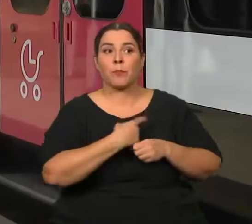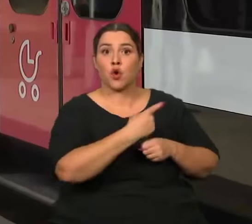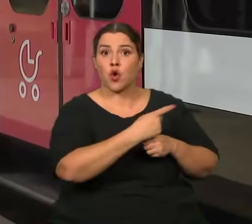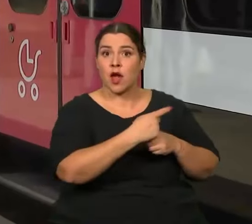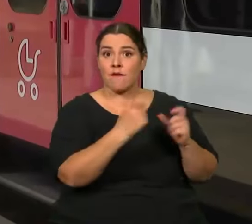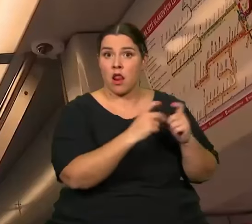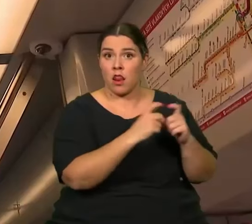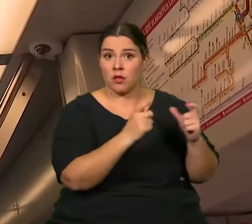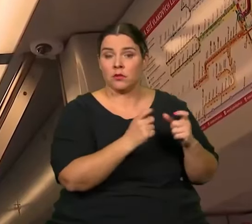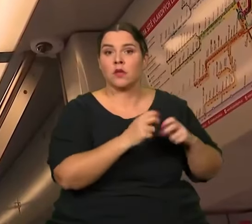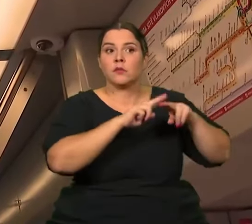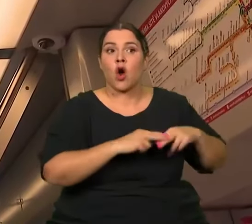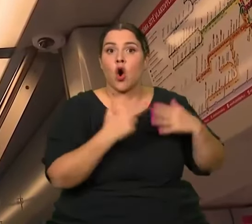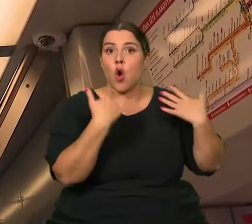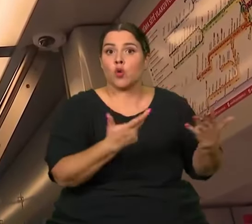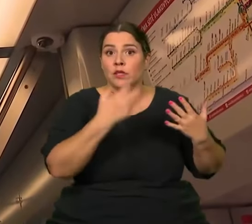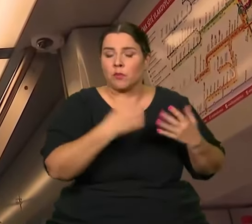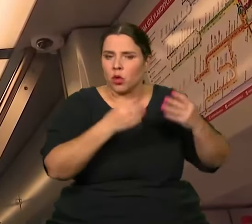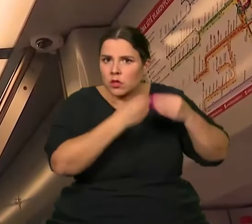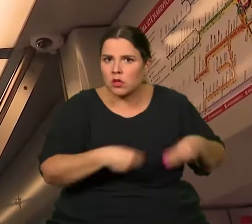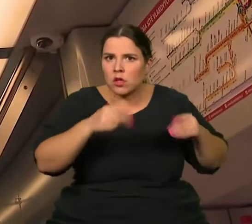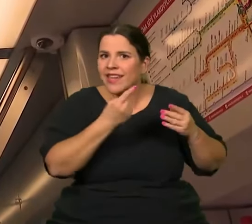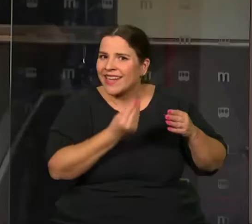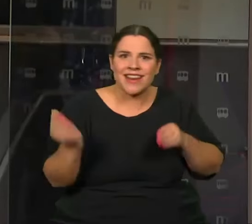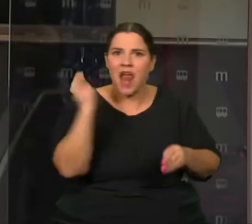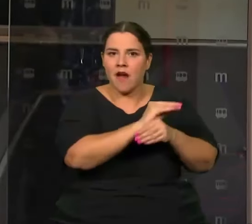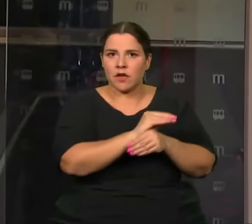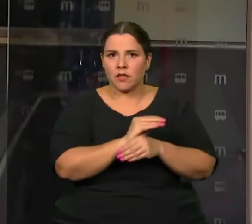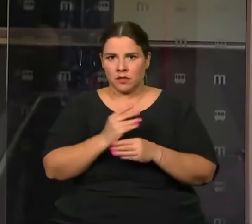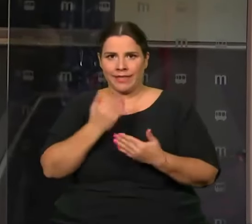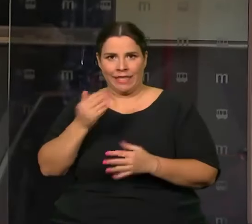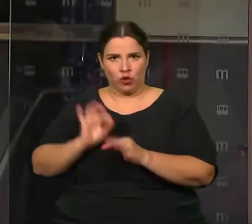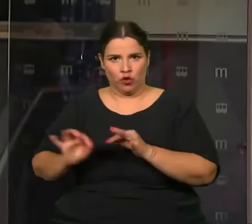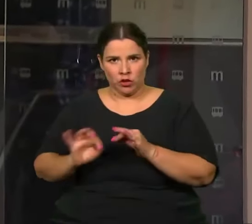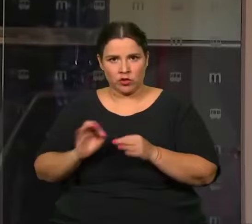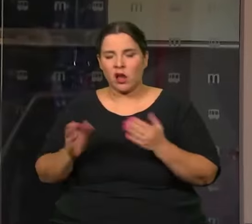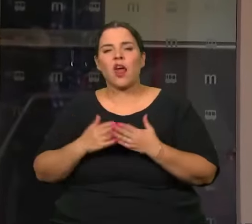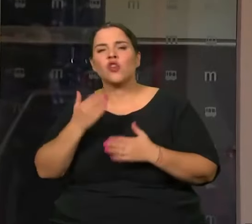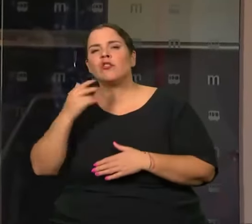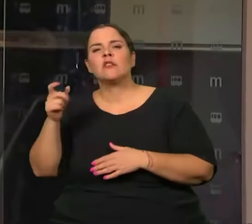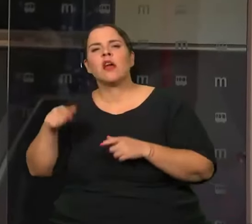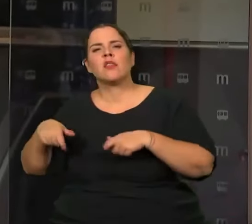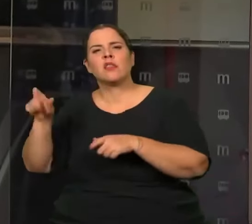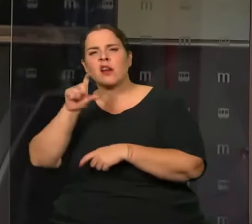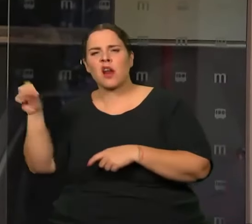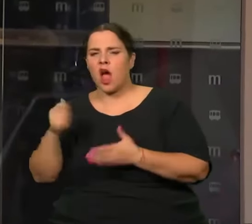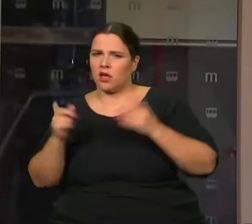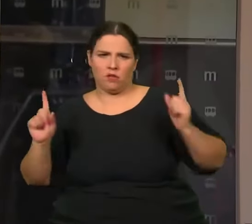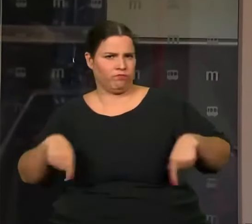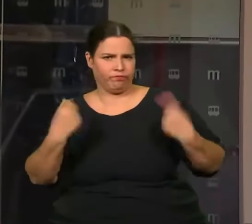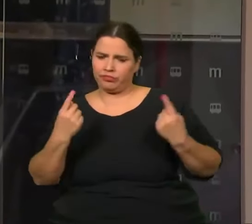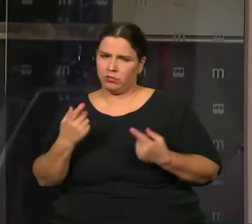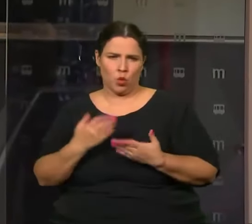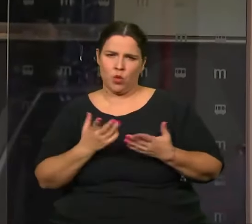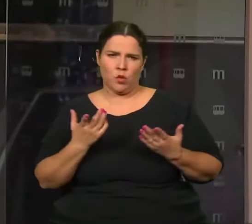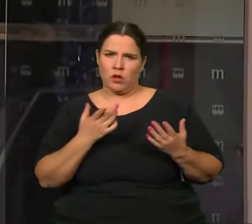až o 80% víc peněz. To je ale krátko zraké. Oponují české dráhy. Respektujeme rozhodnutí objednatelé o